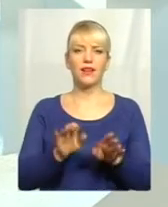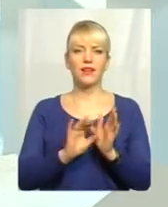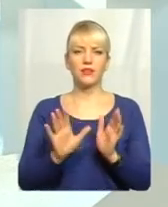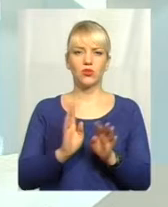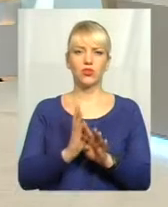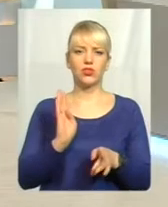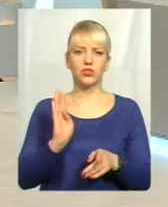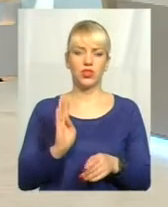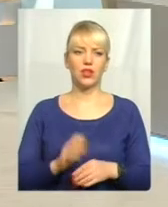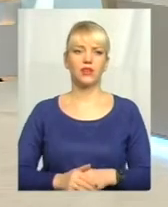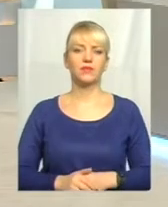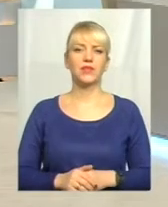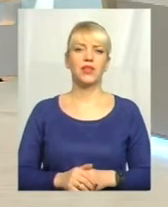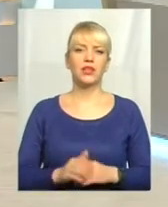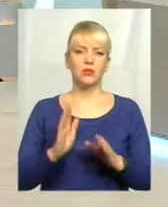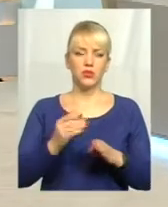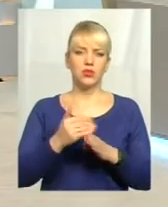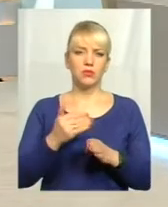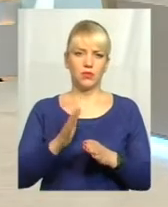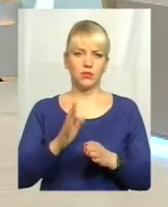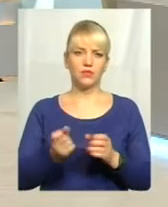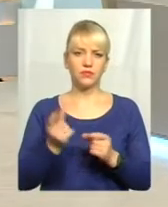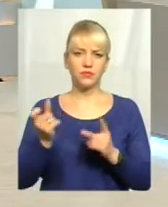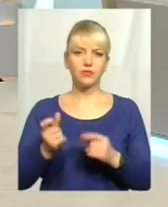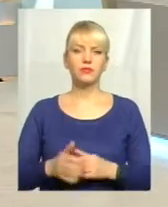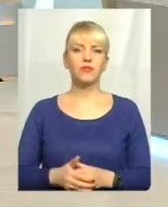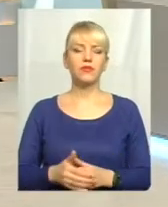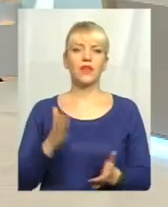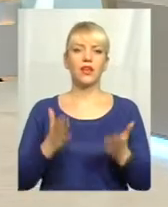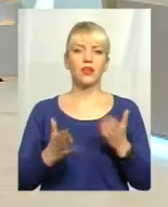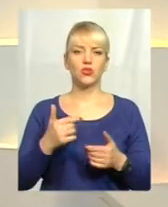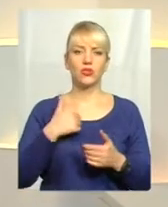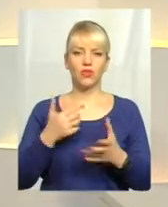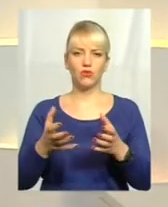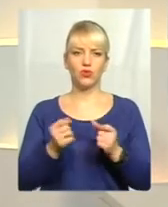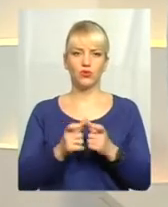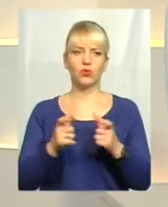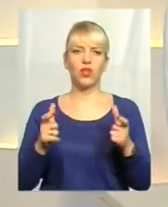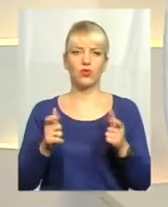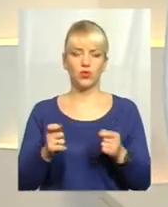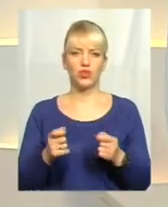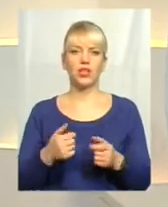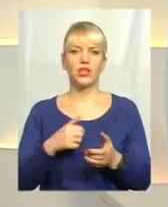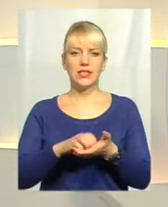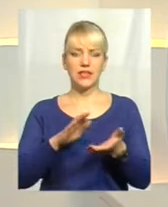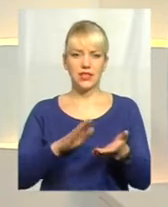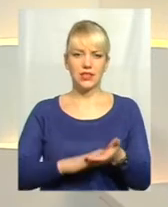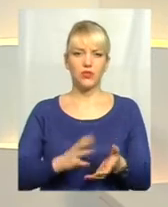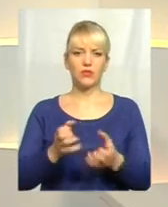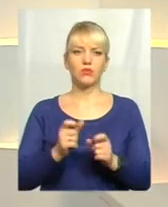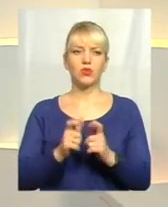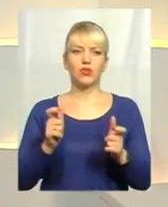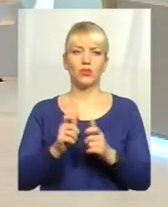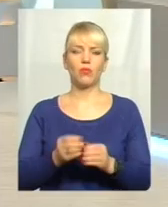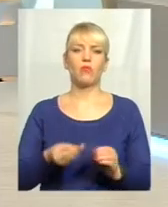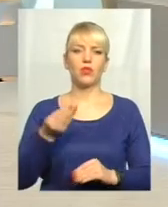буде функціонувати у всіх територіальних підрозділах. Якщо все ж таки я візьму талончик, зареєструюся, візьму талончик, подам